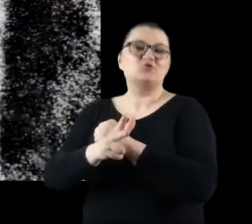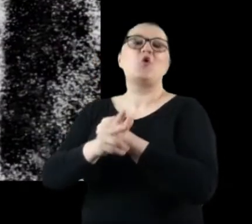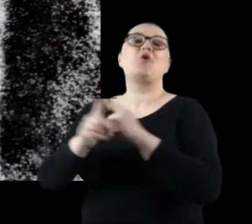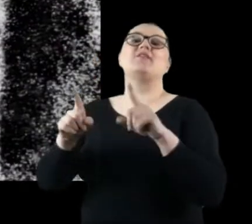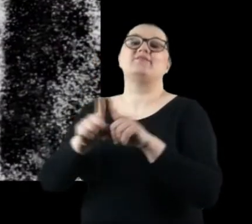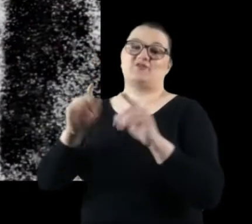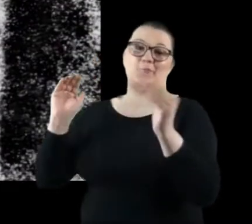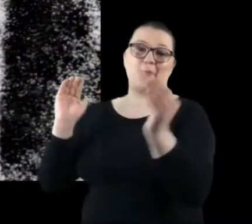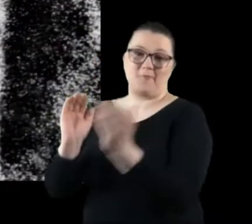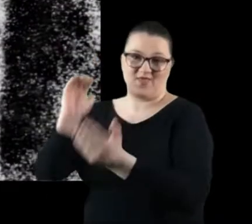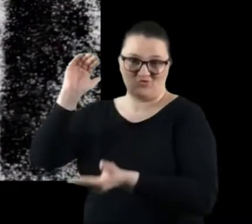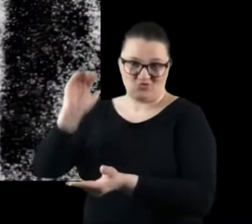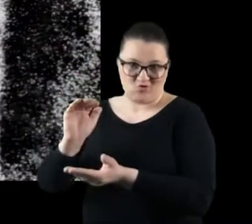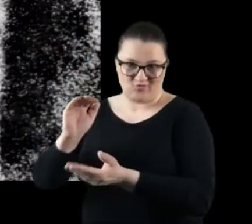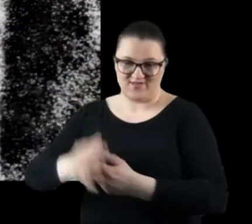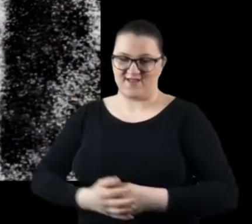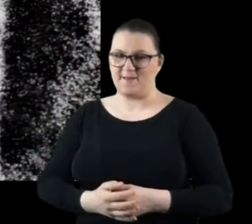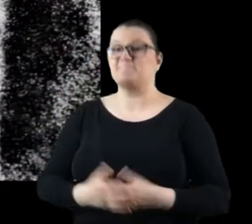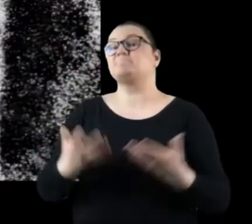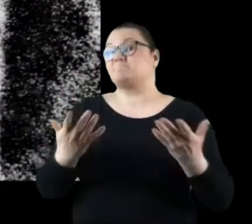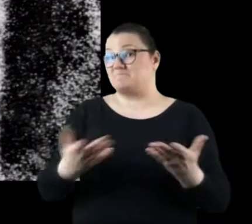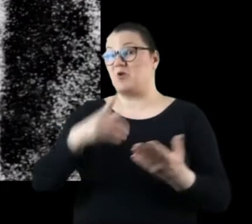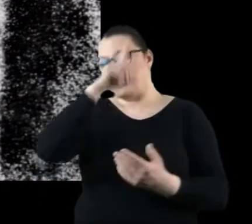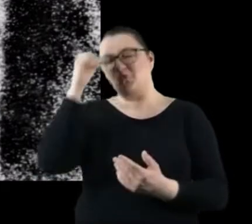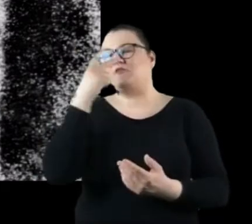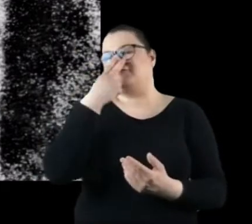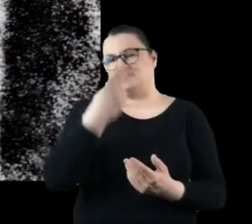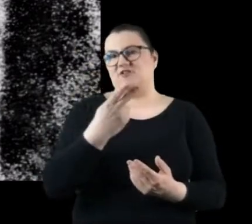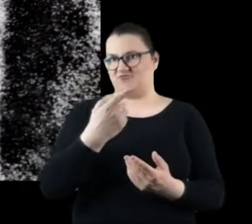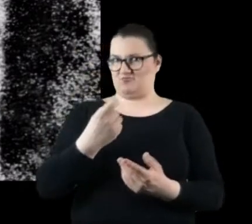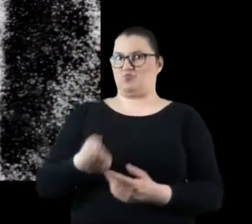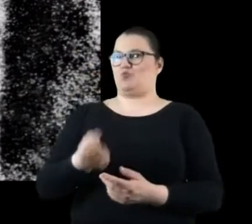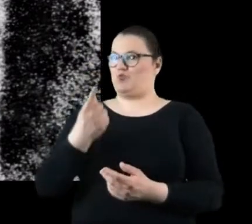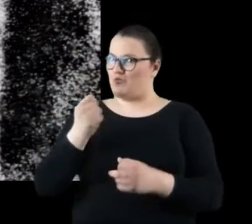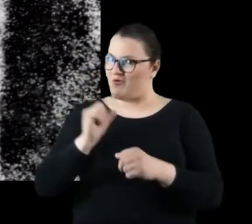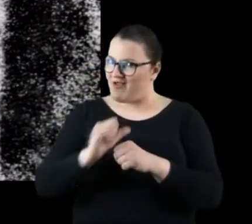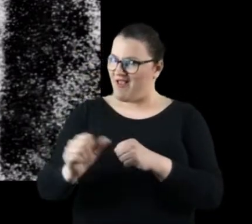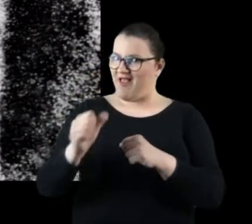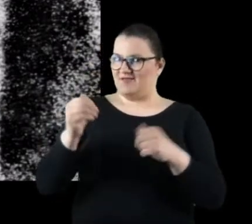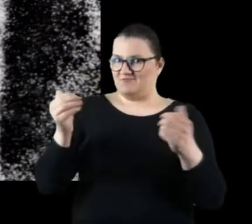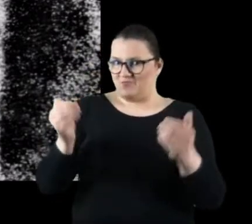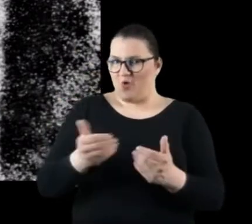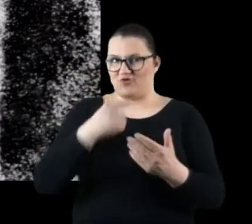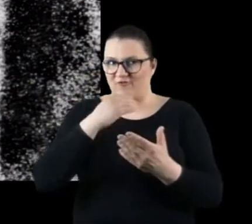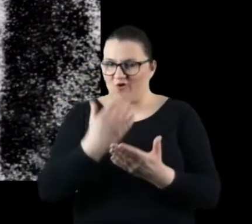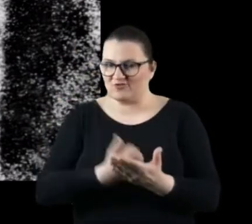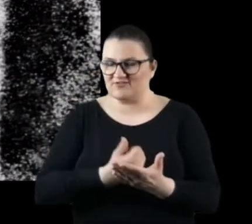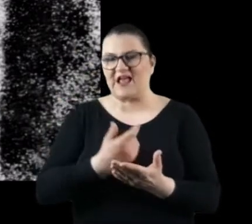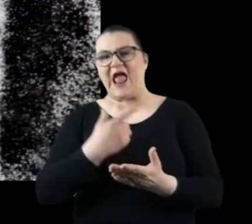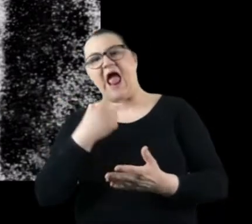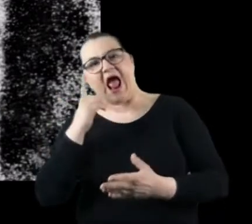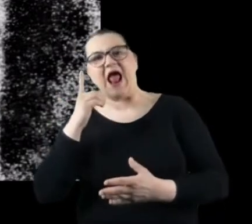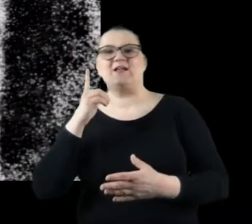Tak więc ludzie zauważyli, że coś takiego istnieje, ale nie do końca chcieli